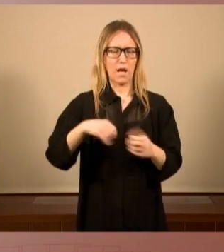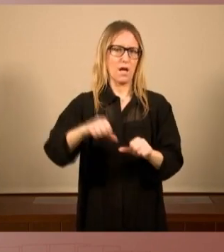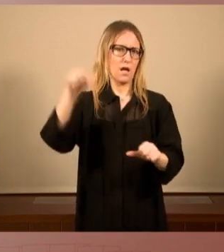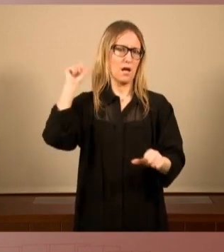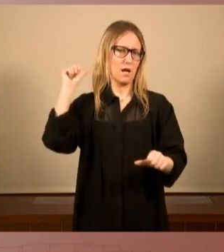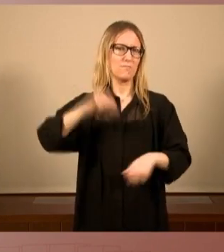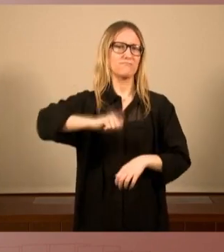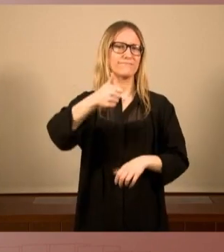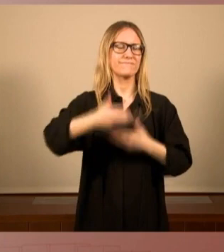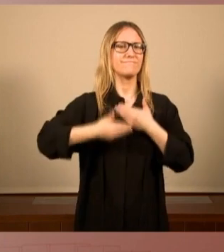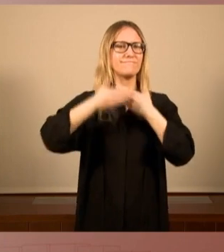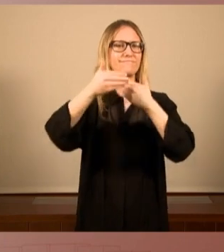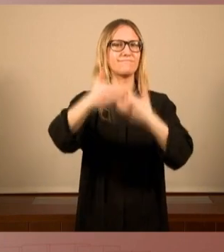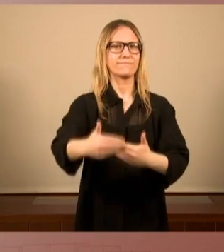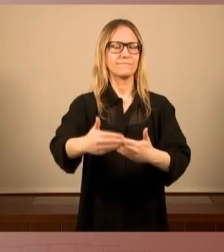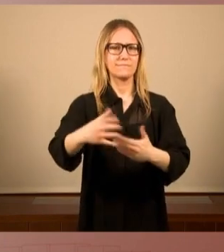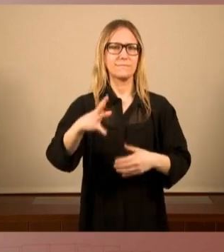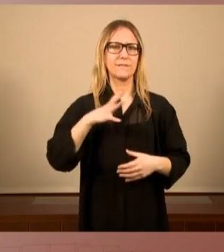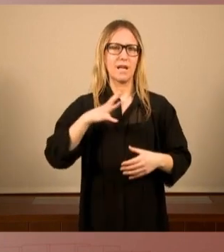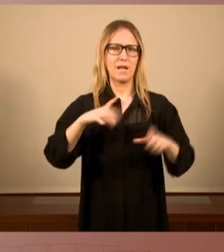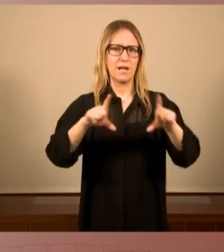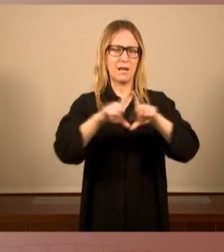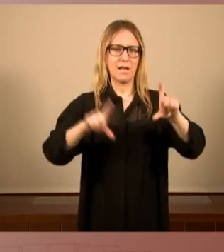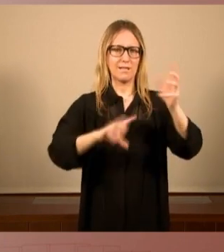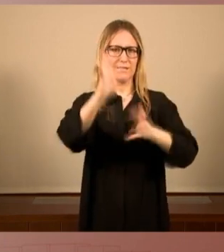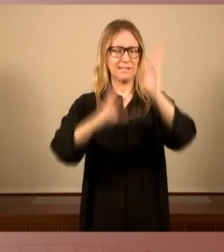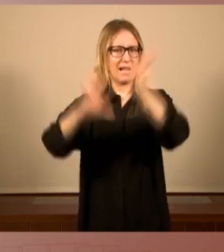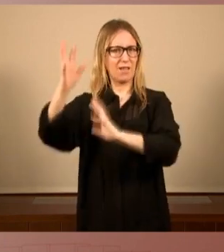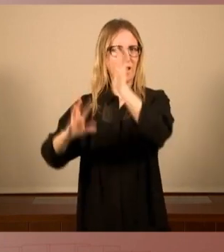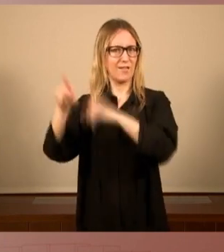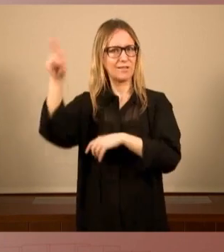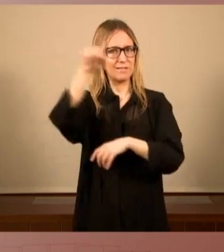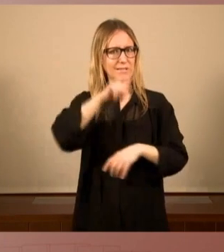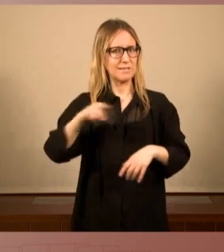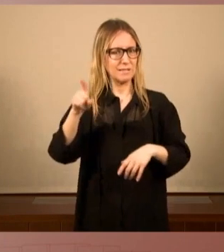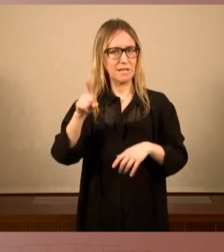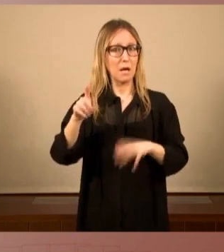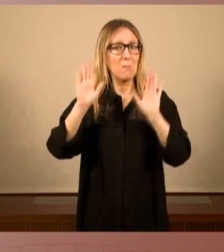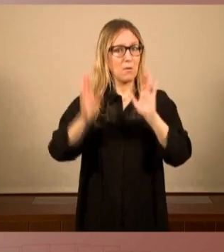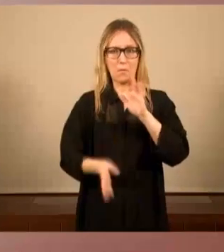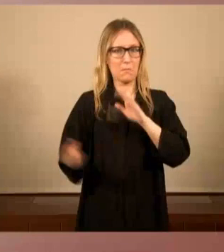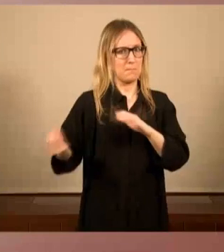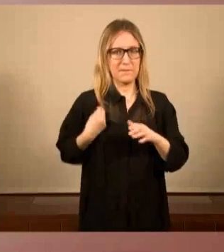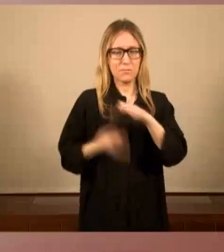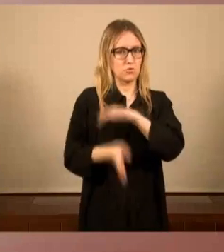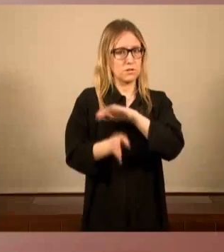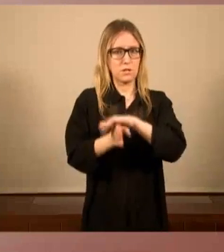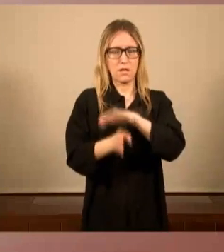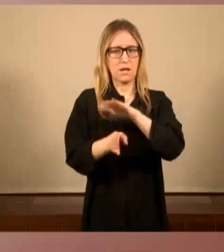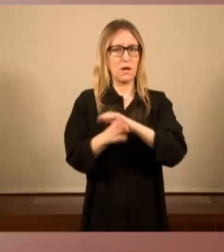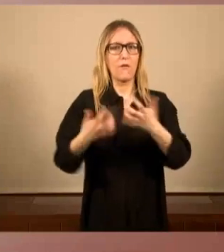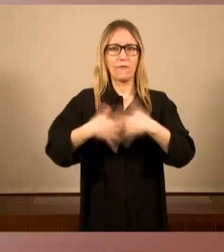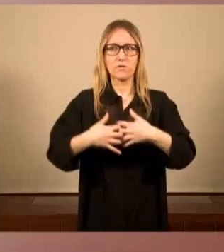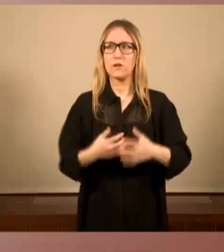la moratòria de les incineradores, que no ha evitat que se'n segueixin posant en marxa o que no ha tret